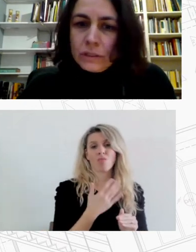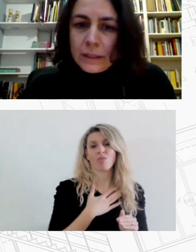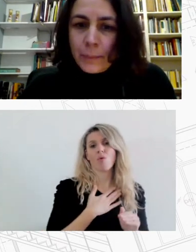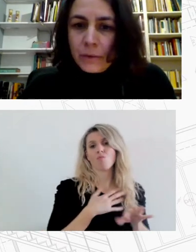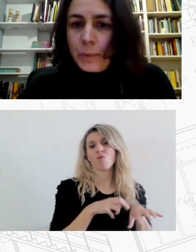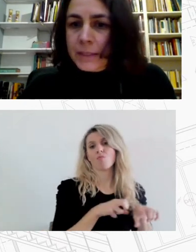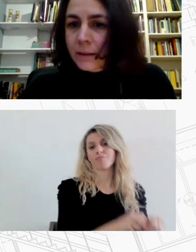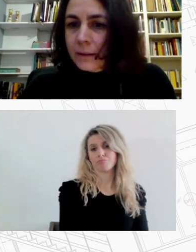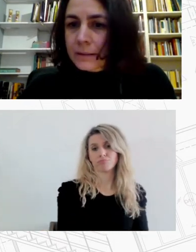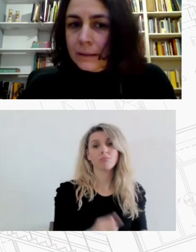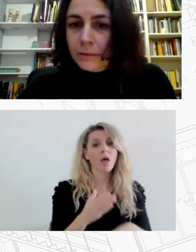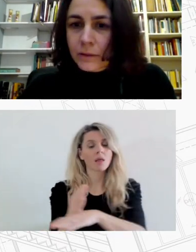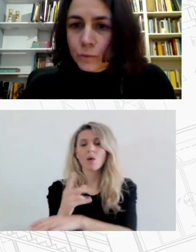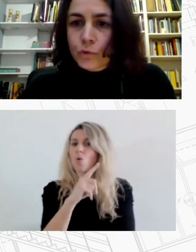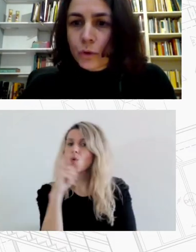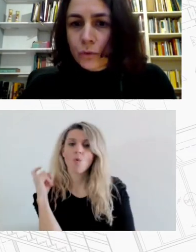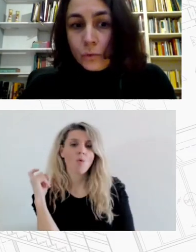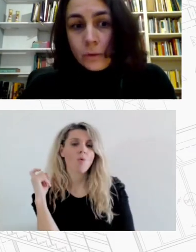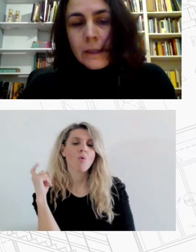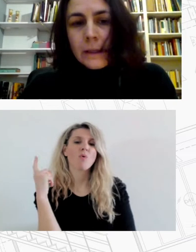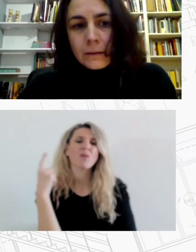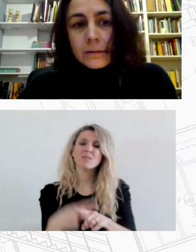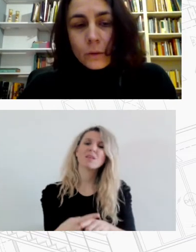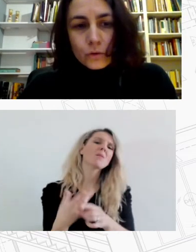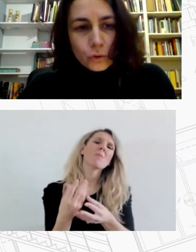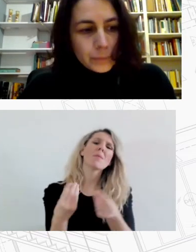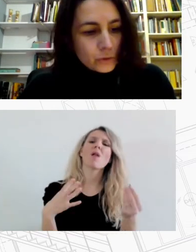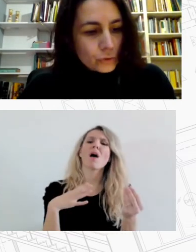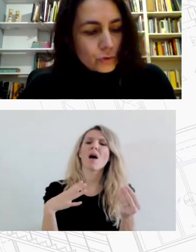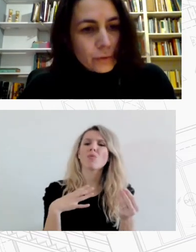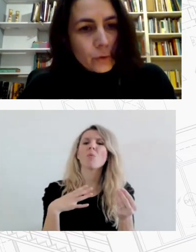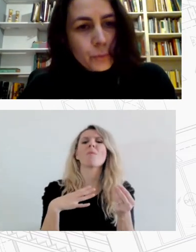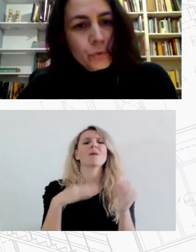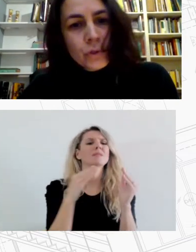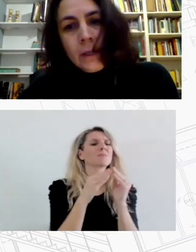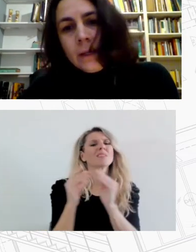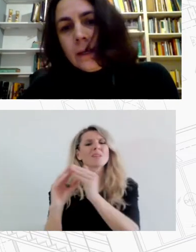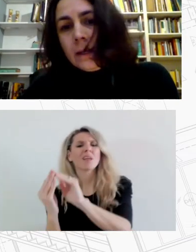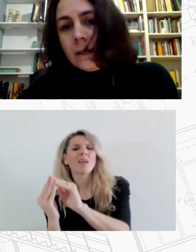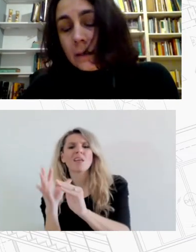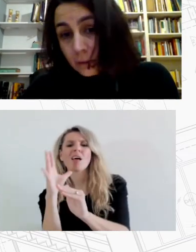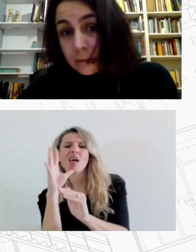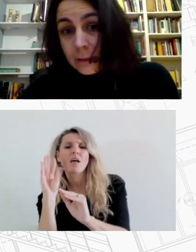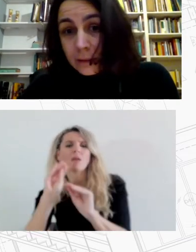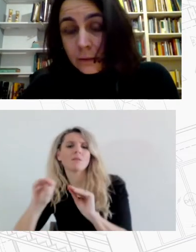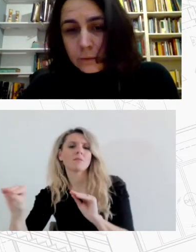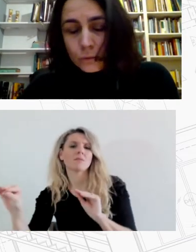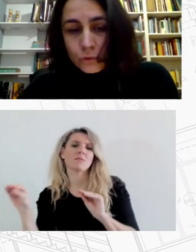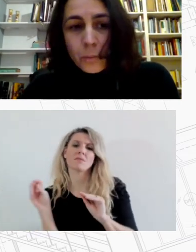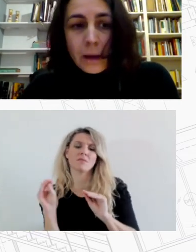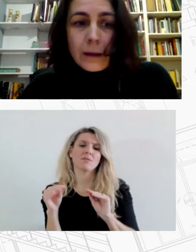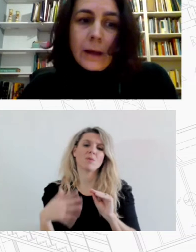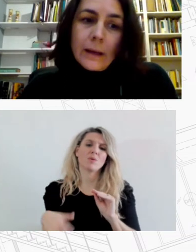διαβίωσης σε απάνθρωπες συνθήκες σε καταβλισμούς που αφορούν δυστυχώς όλο και περισσότερους ανθρώπους καταρχήν